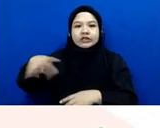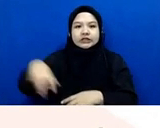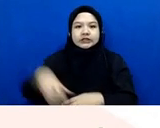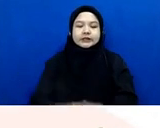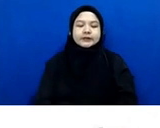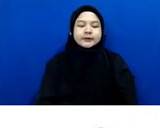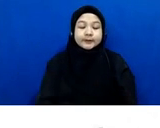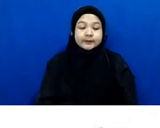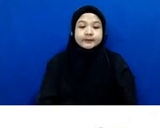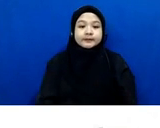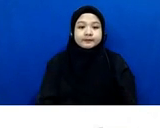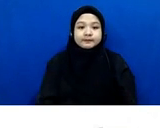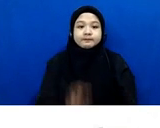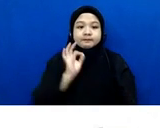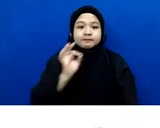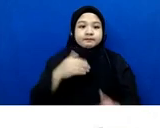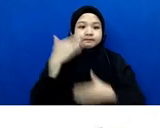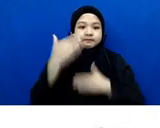mas Andi